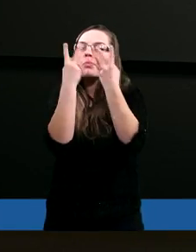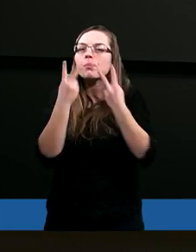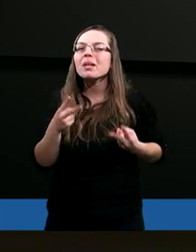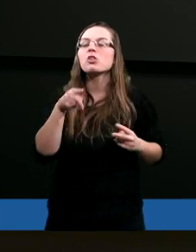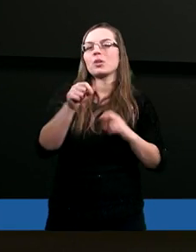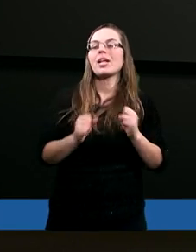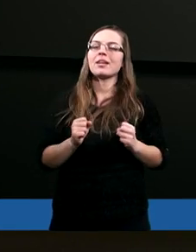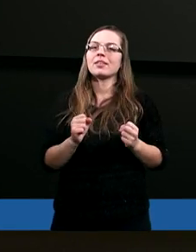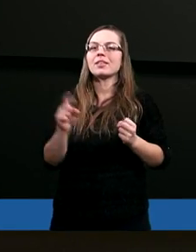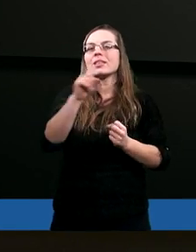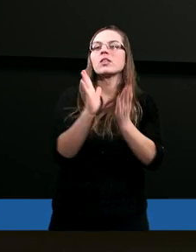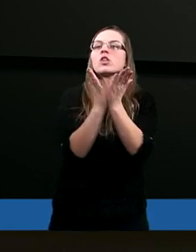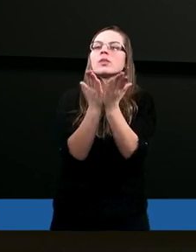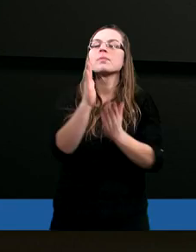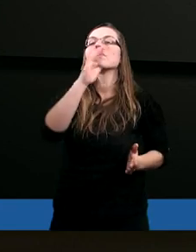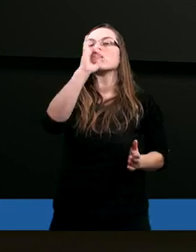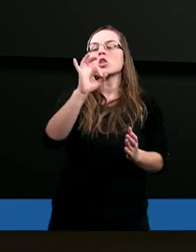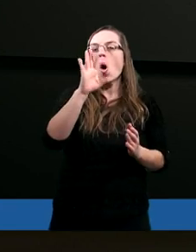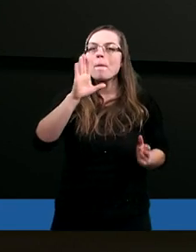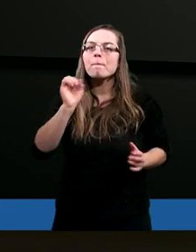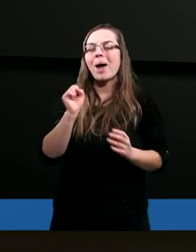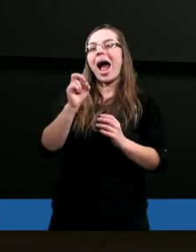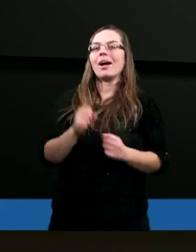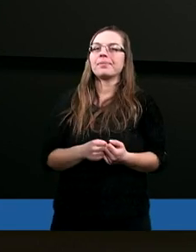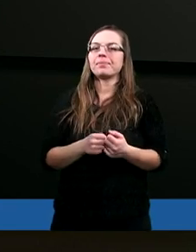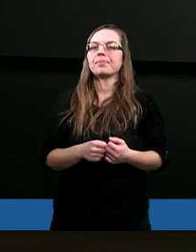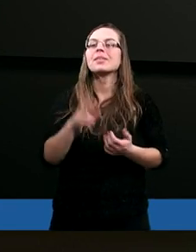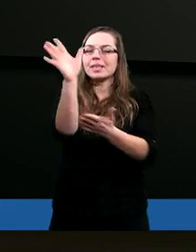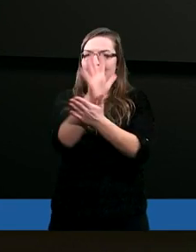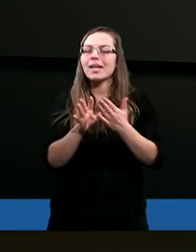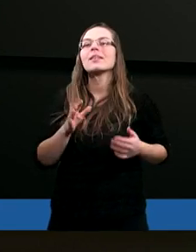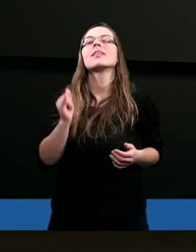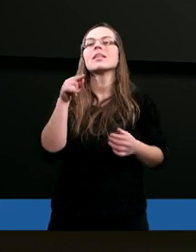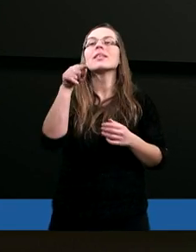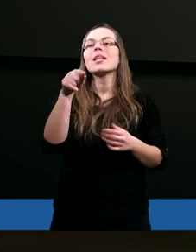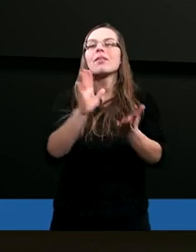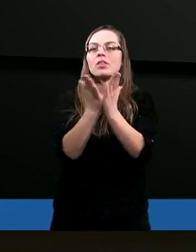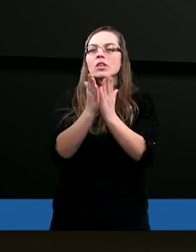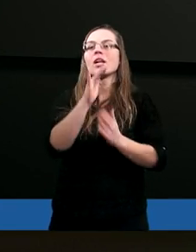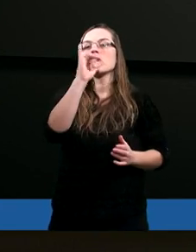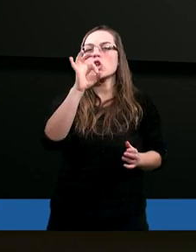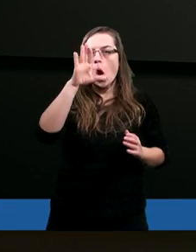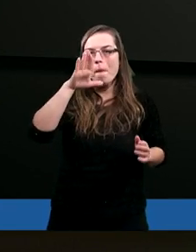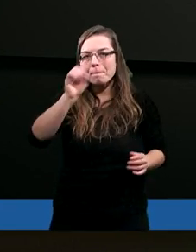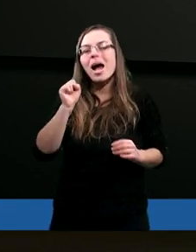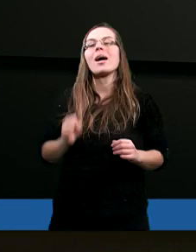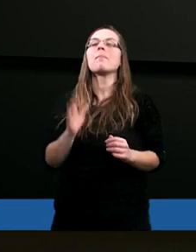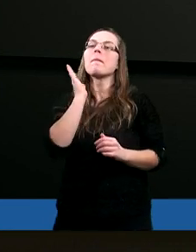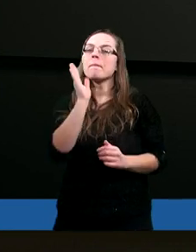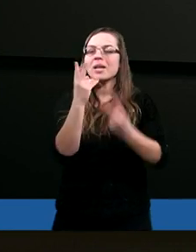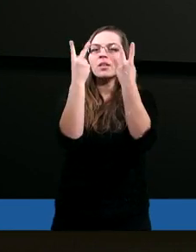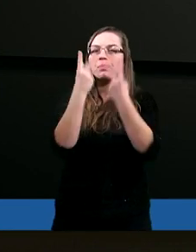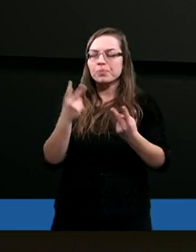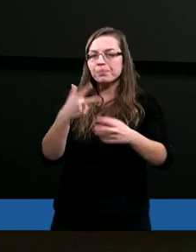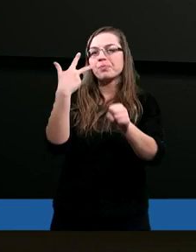z księgi Joba tekst i tam w księdze Joba będziemy